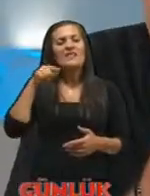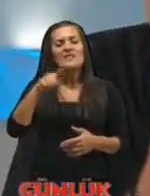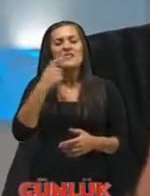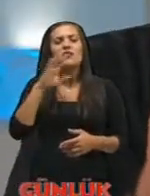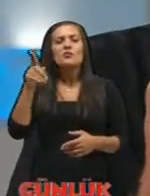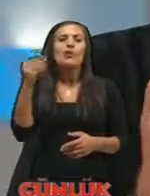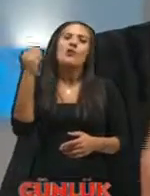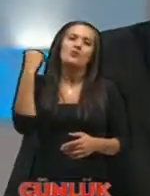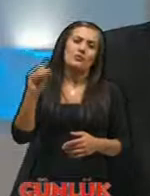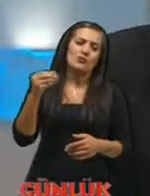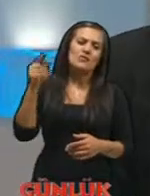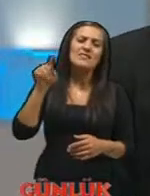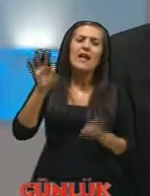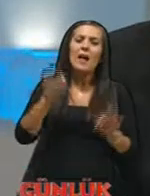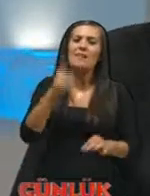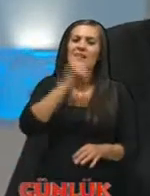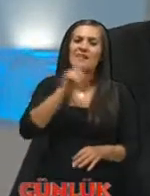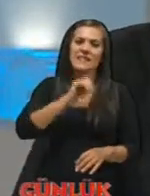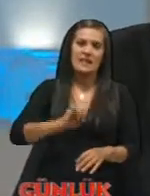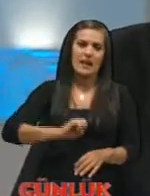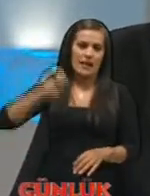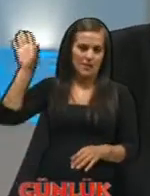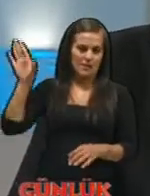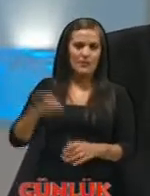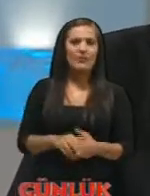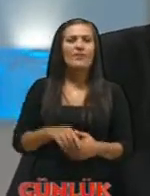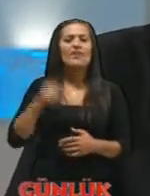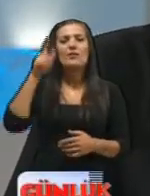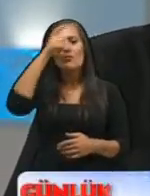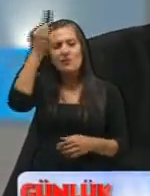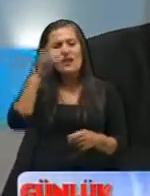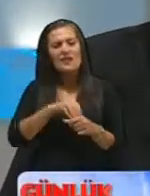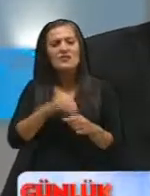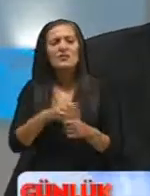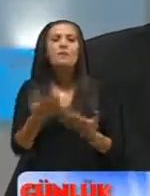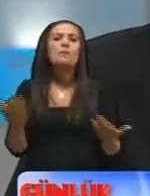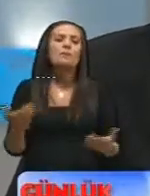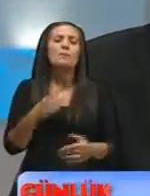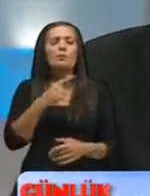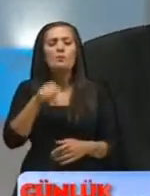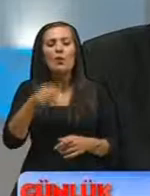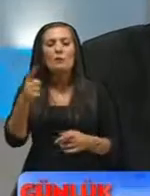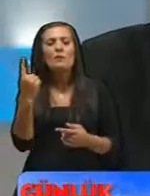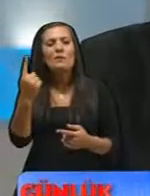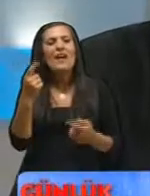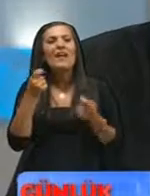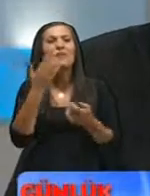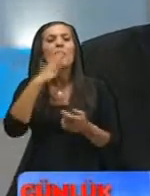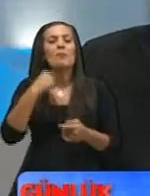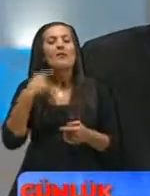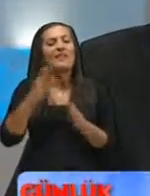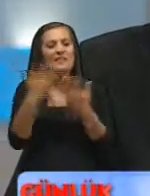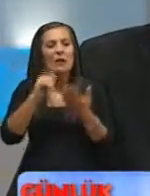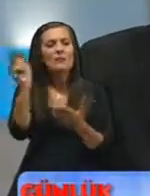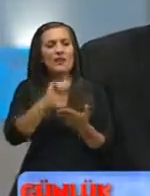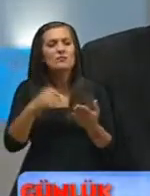çok küçük onun için sizi hemen İngiltere'ye yolluyoruz Pınar Hanım oldu teşekkür ederim Türkiye'de maalesef böyle bir şey yok benim de kitap yazma